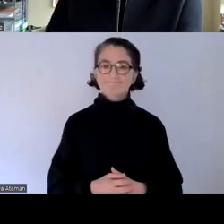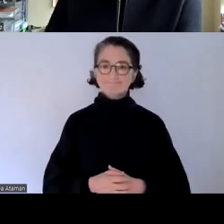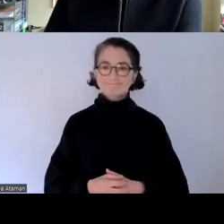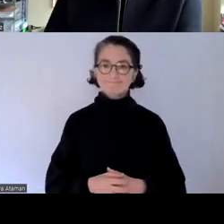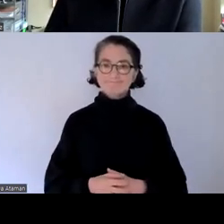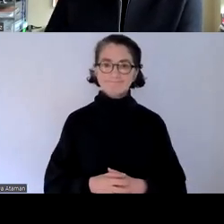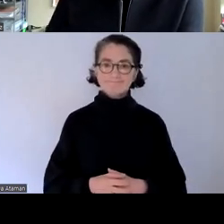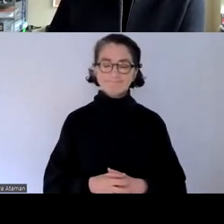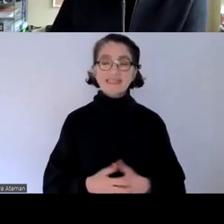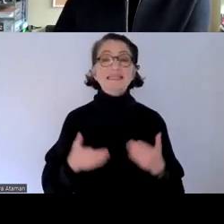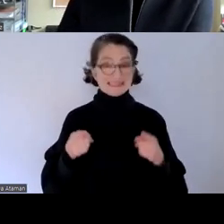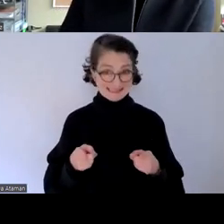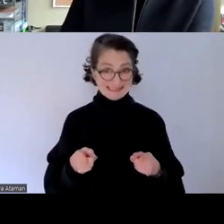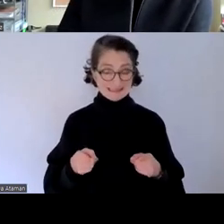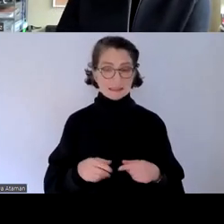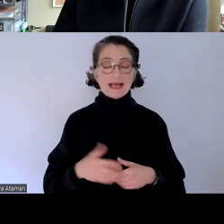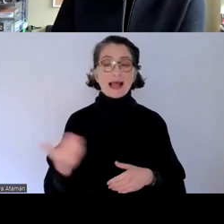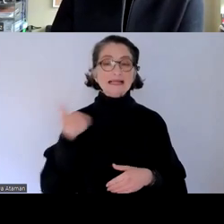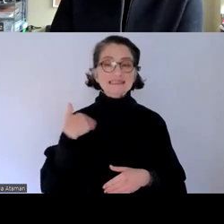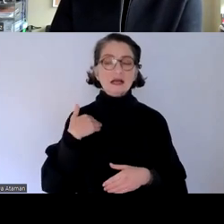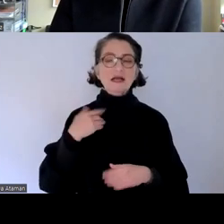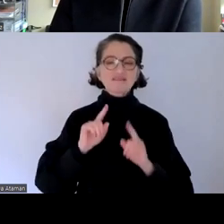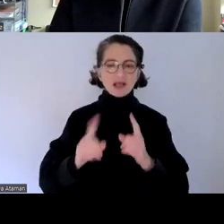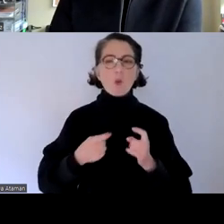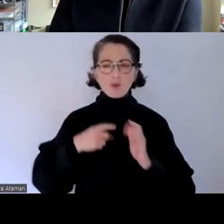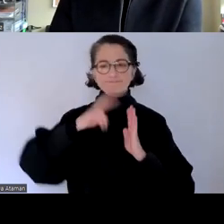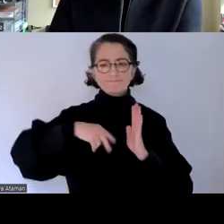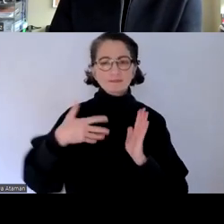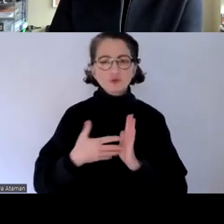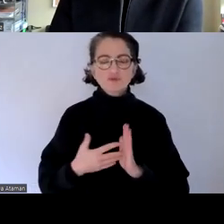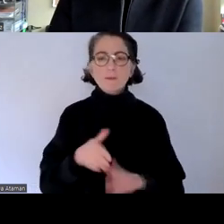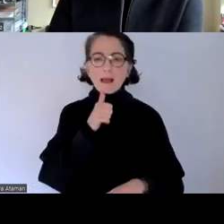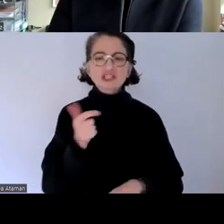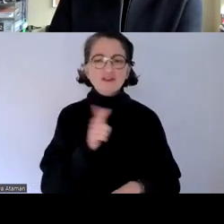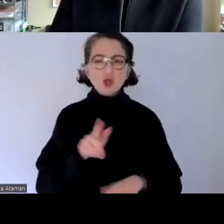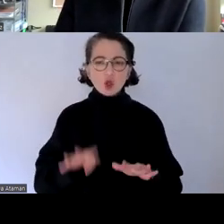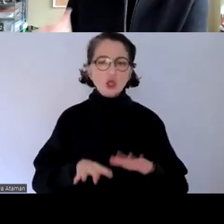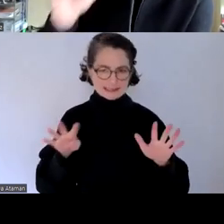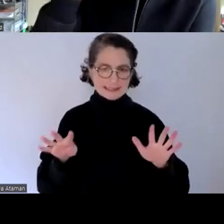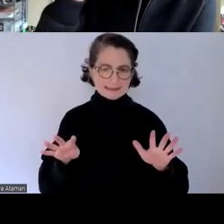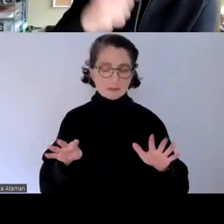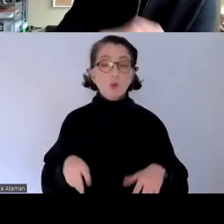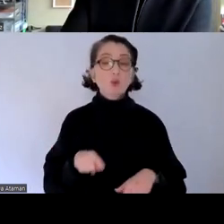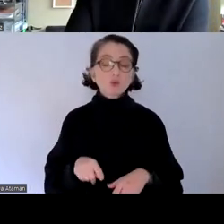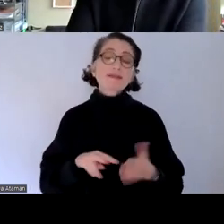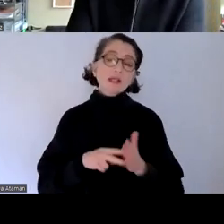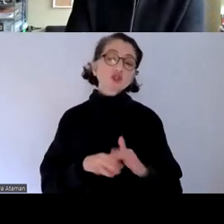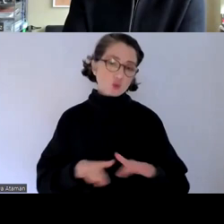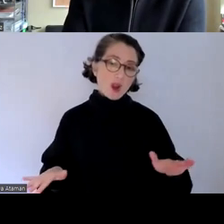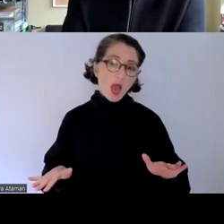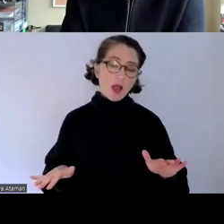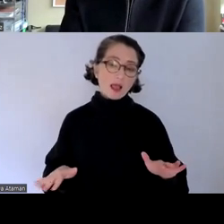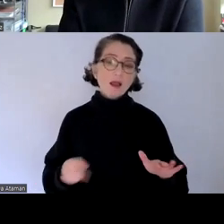sozusagen mit der letzten revision im mai 20 19 die technische basis ist diese europäische norm